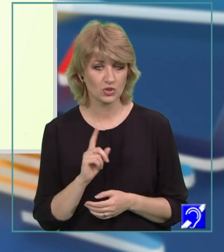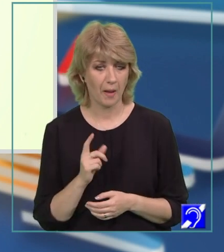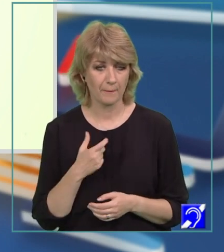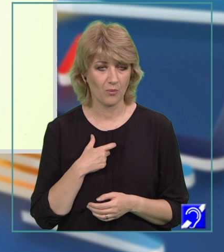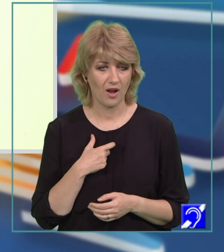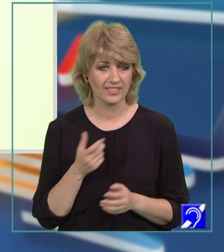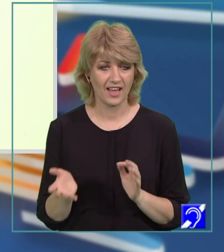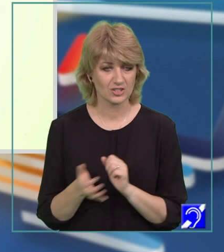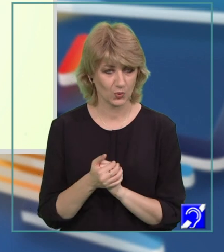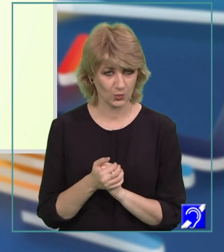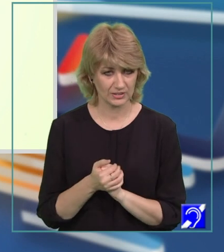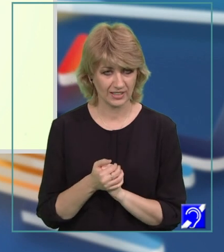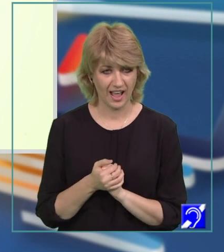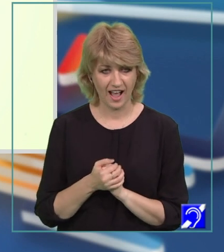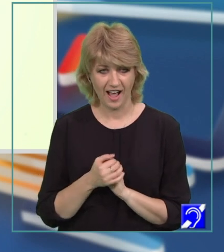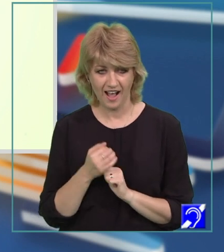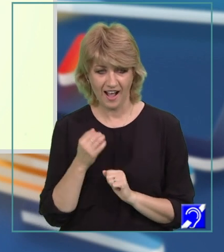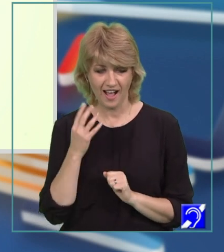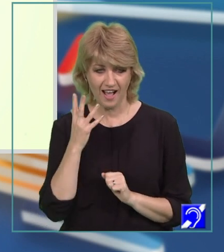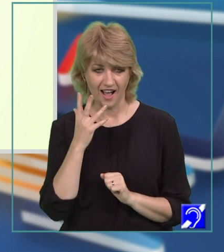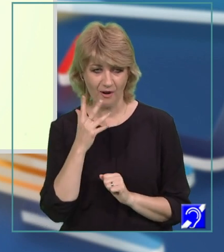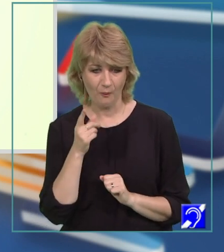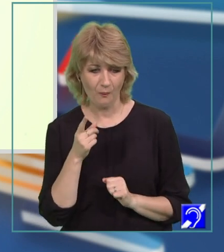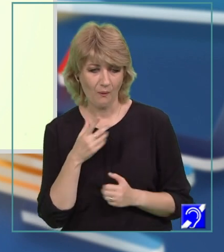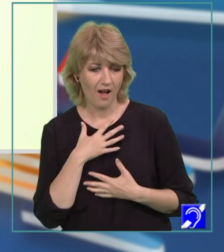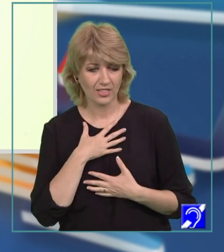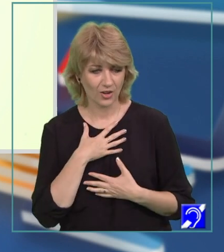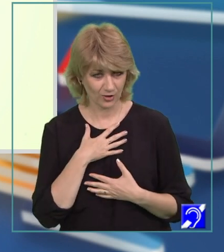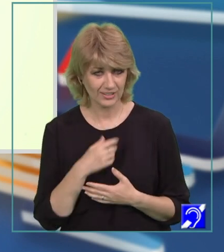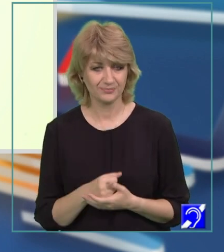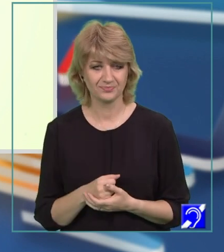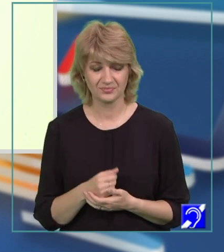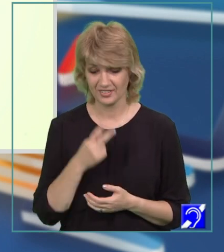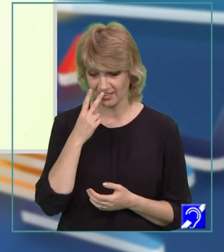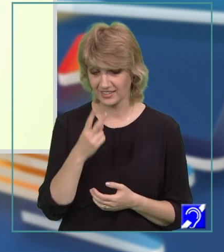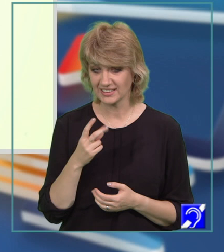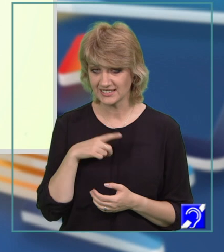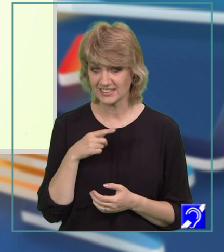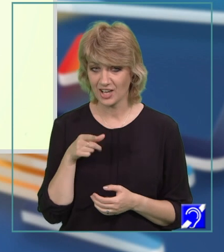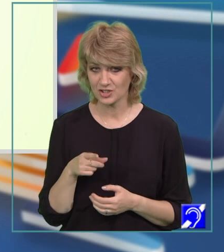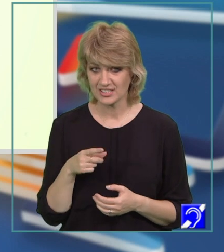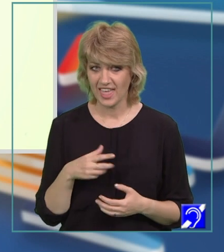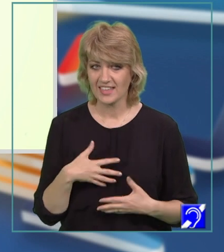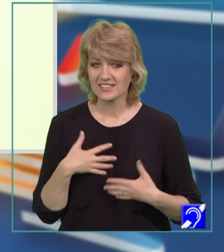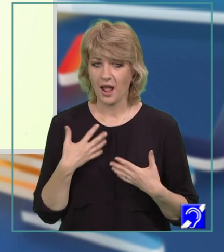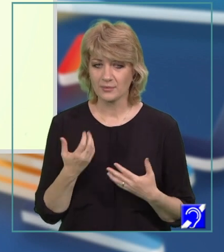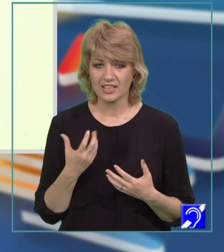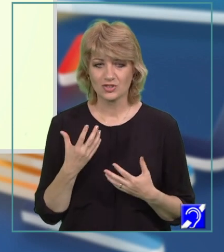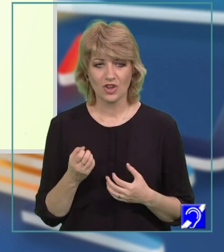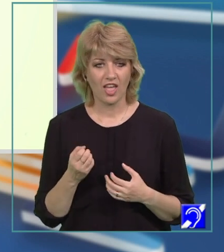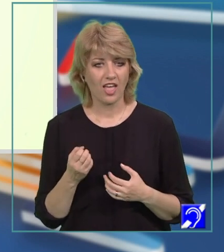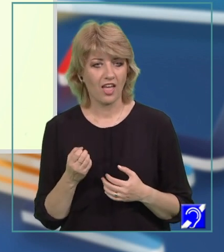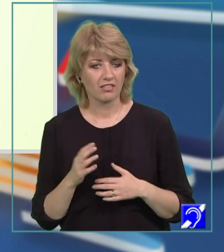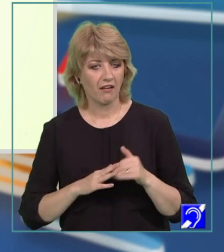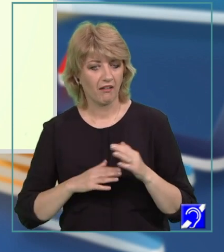poate ascunde adorația, da, o adoră. Ia uitați când sunt aceste exclamații. Ce îndemânatice